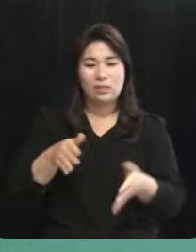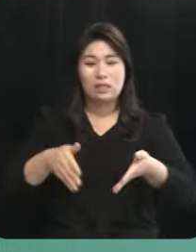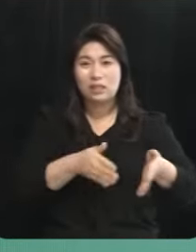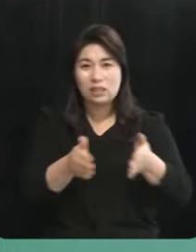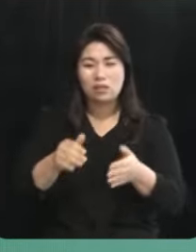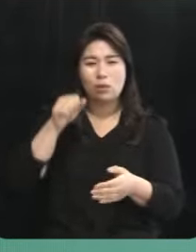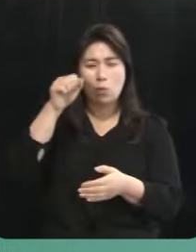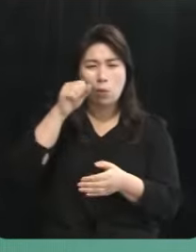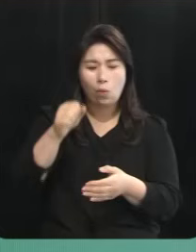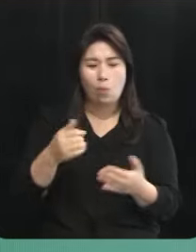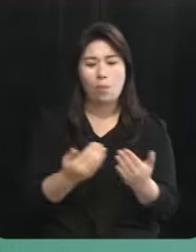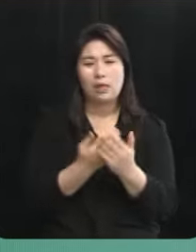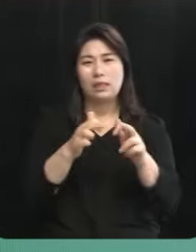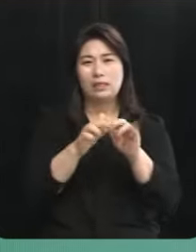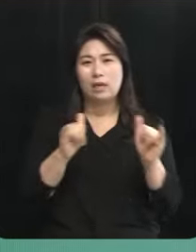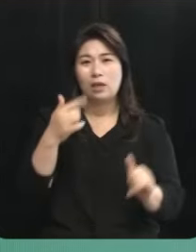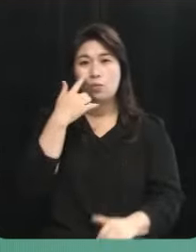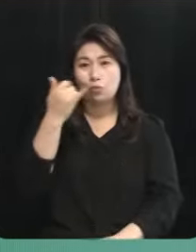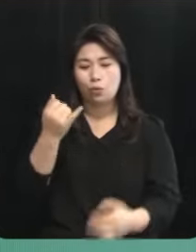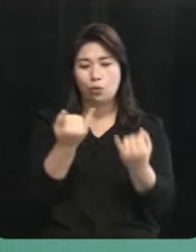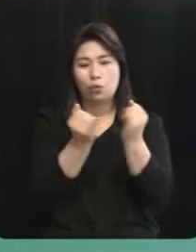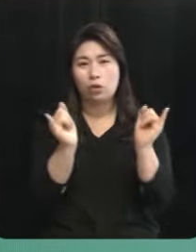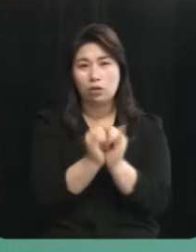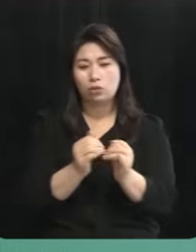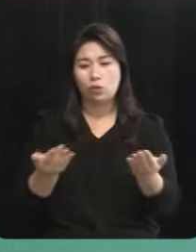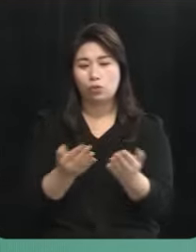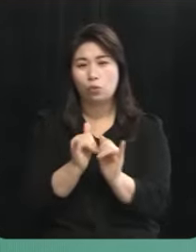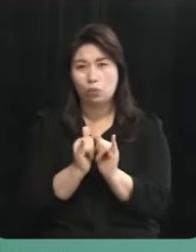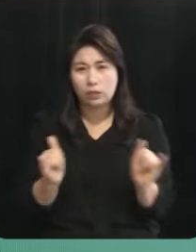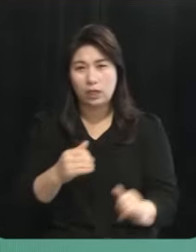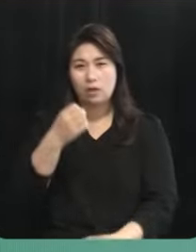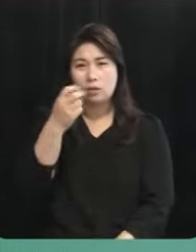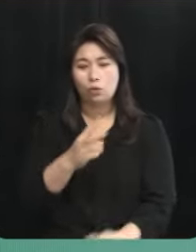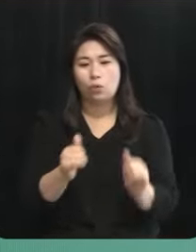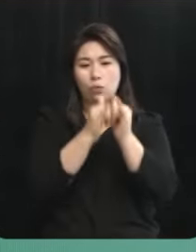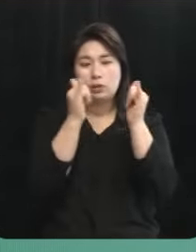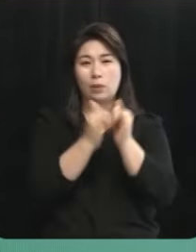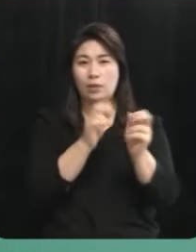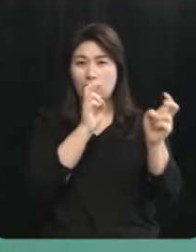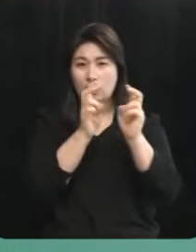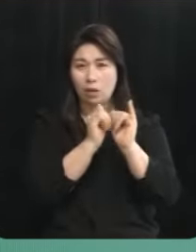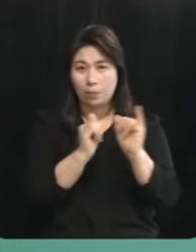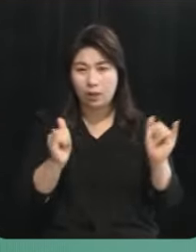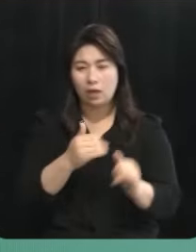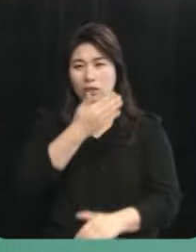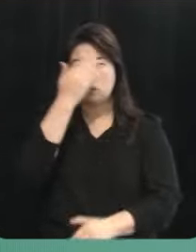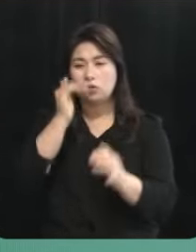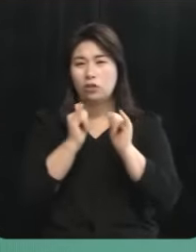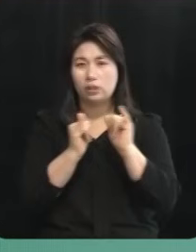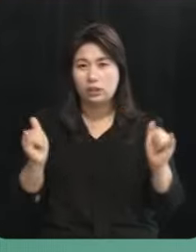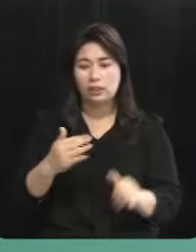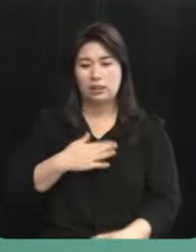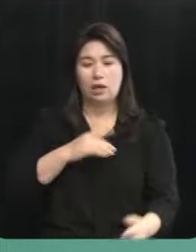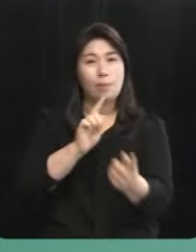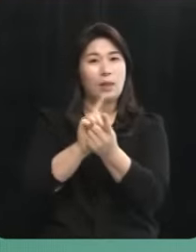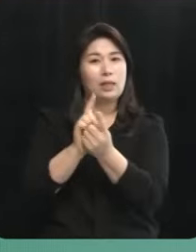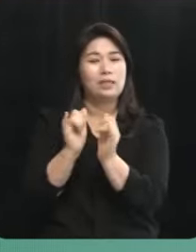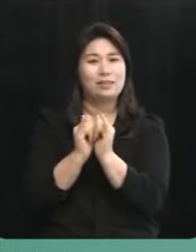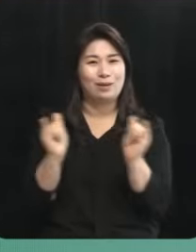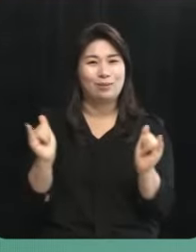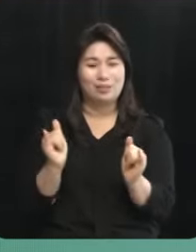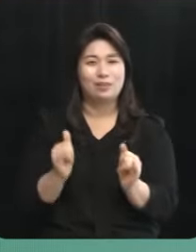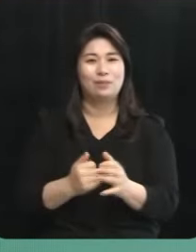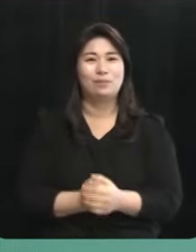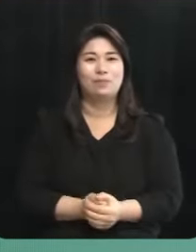발달장애인 부모들 여성들 노동자들 그리고 사회적 기업가 그리고 청년들 제가 만난 사람들입니다